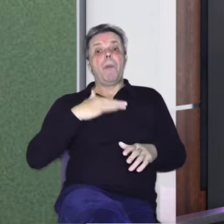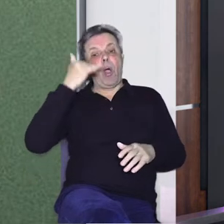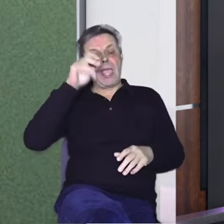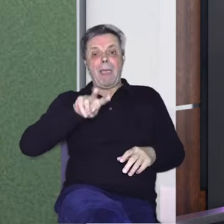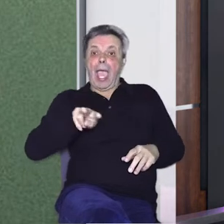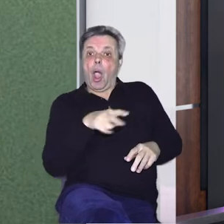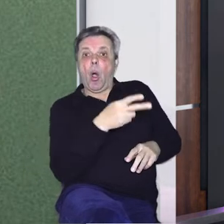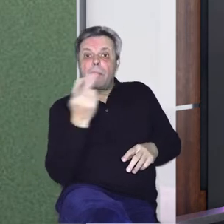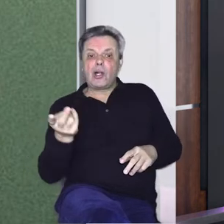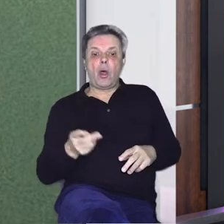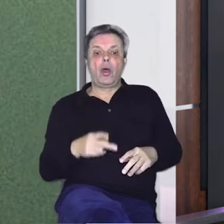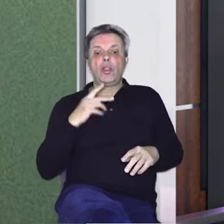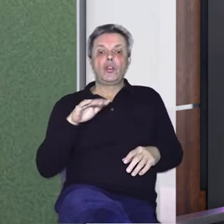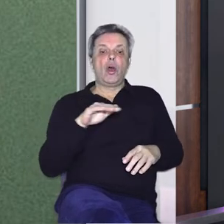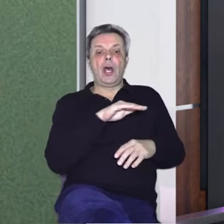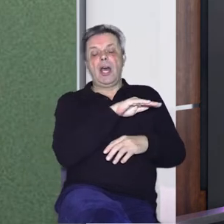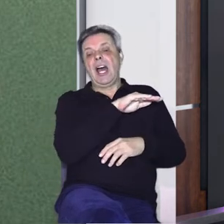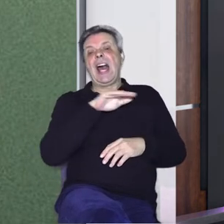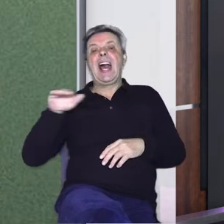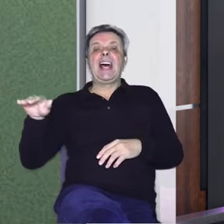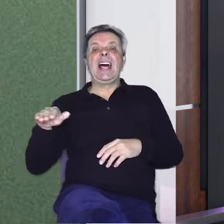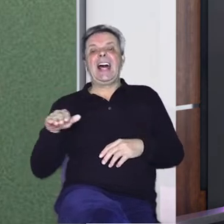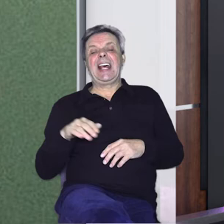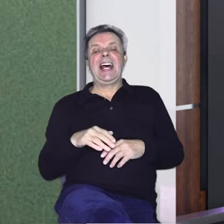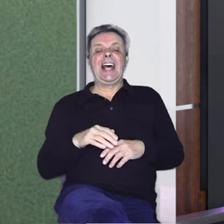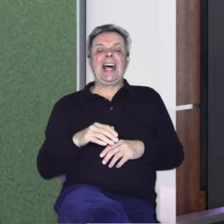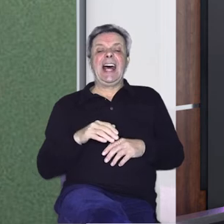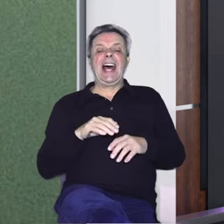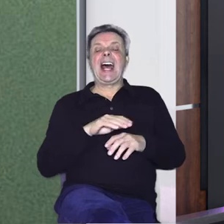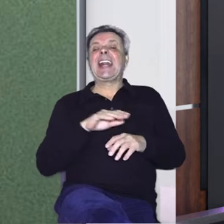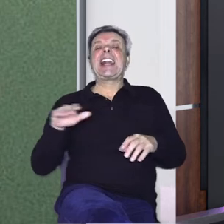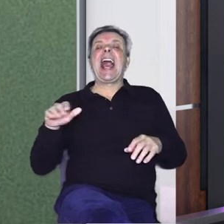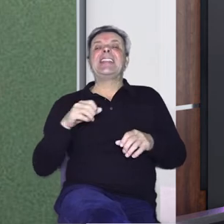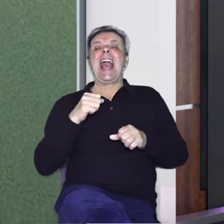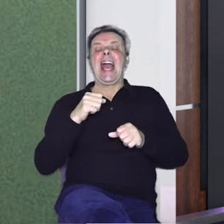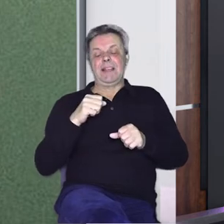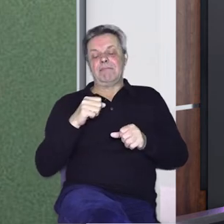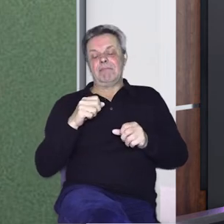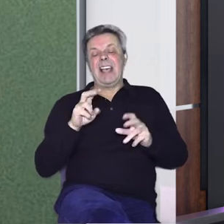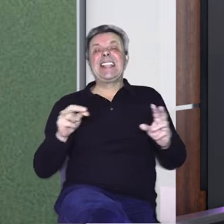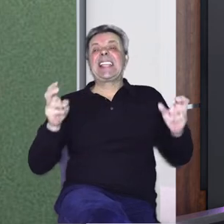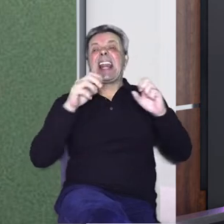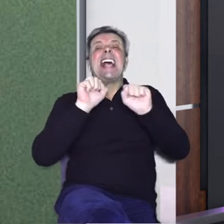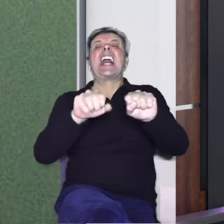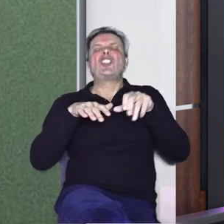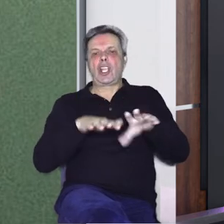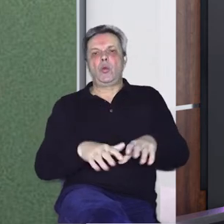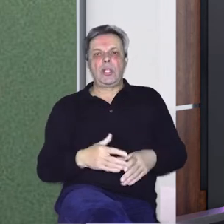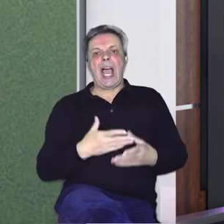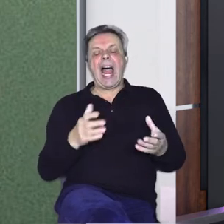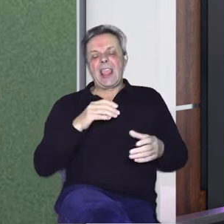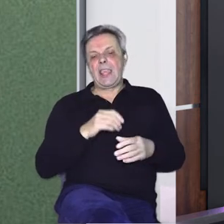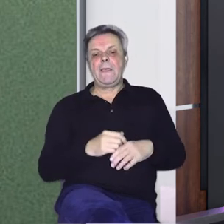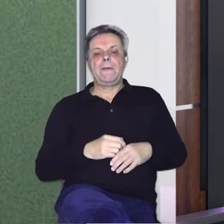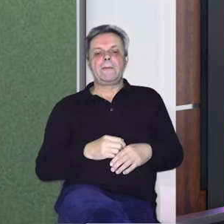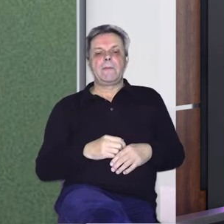obrnemo, onda je to radna skela. Aleksandar, radna skela i zaštitnik ljudi, ali životinja i svih